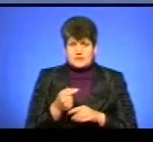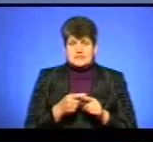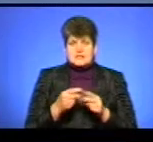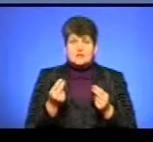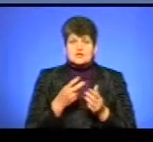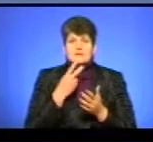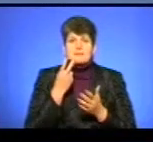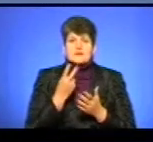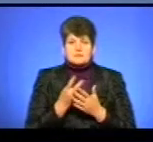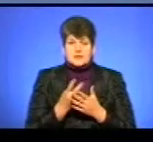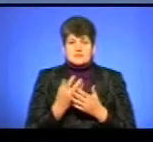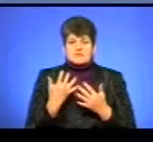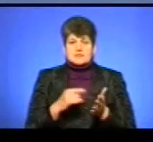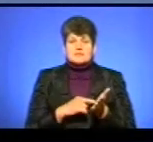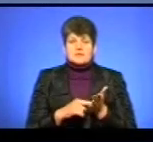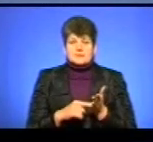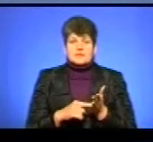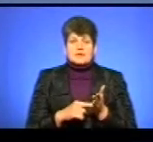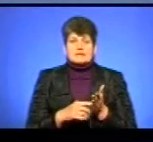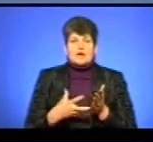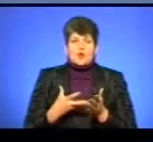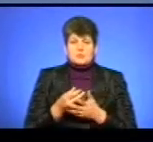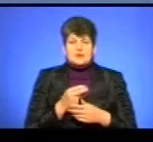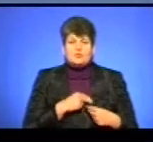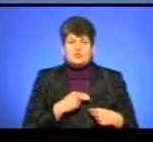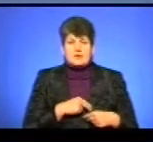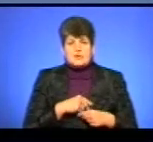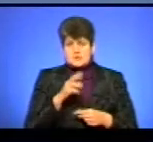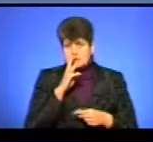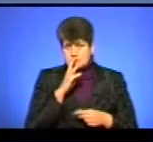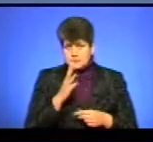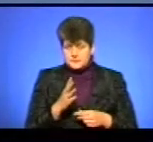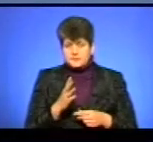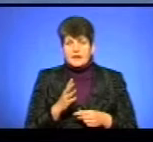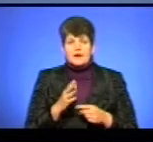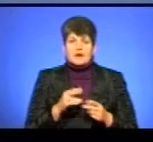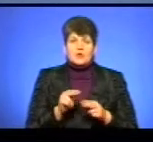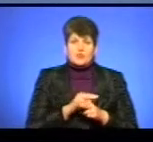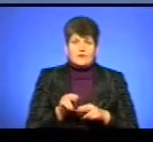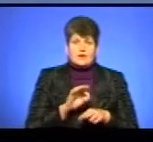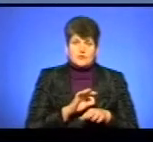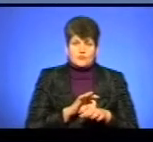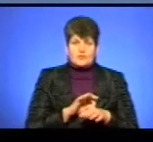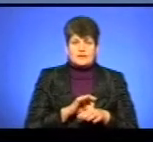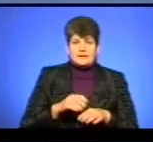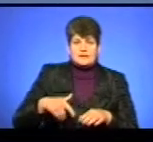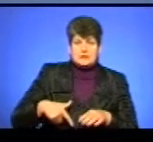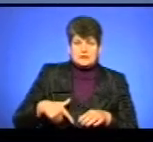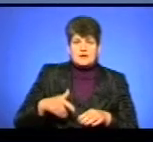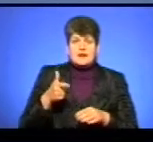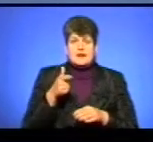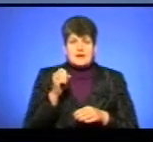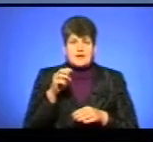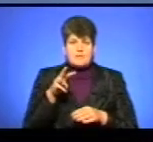кошти передбачені, як я вже зазначала насамперед, на оплату праці з нарахуваннями, а також на лікування хворих на хронічно наркову недостатність